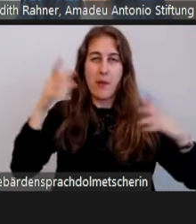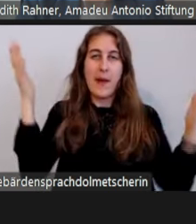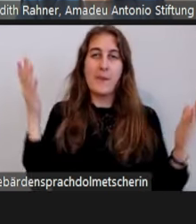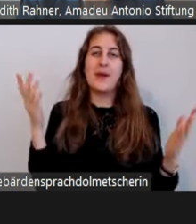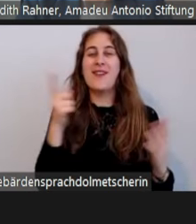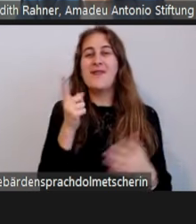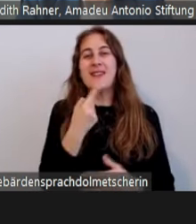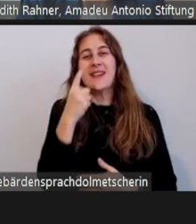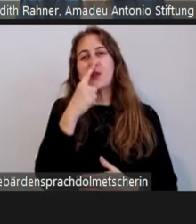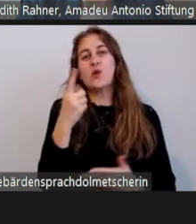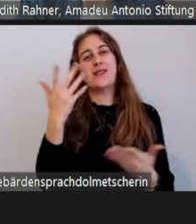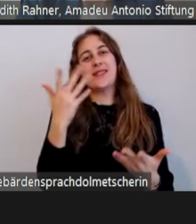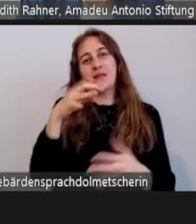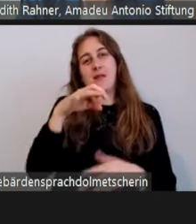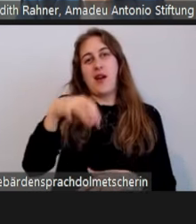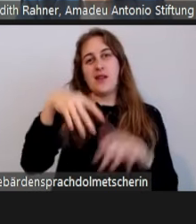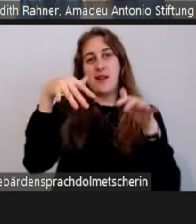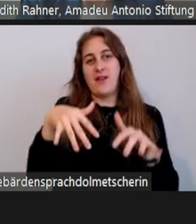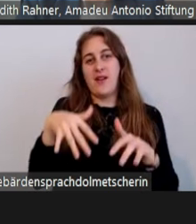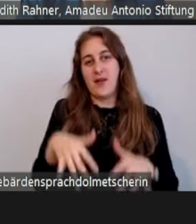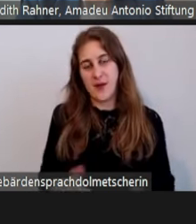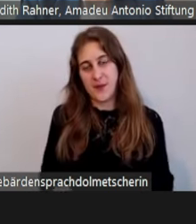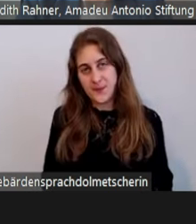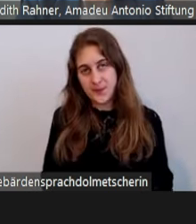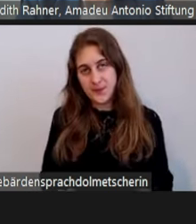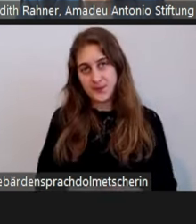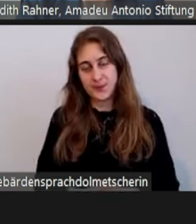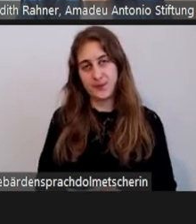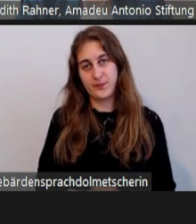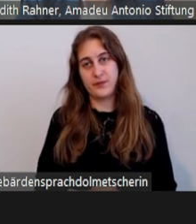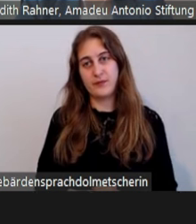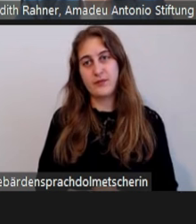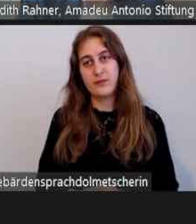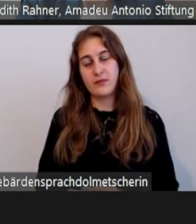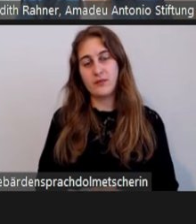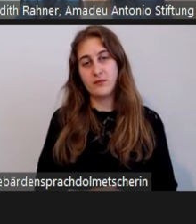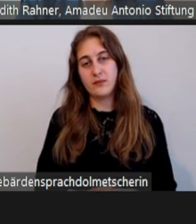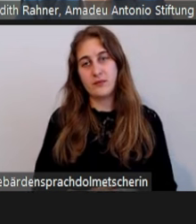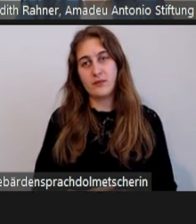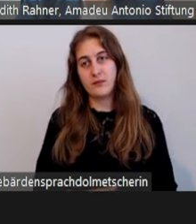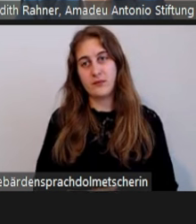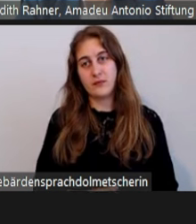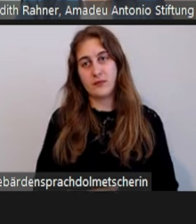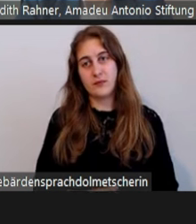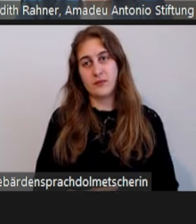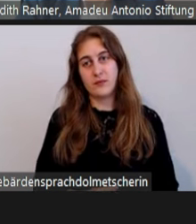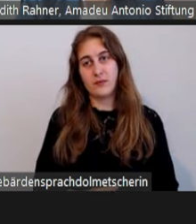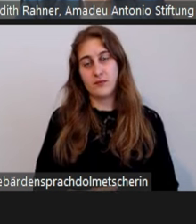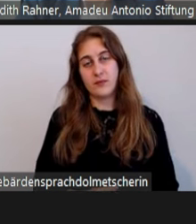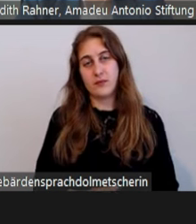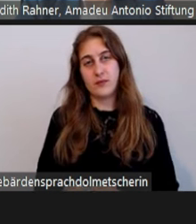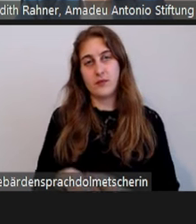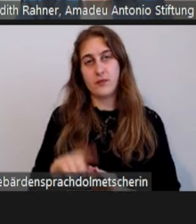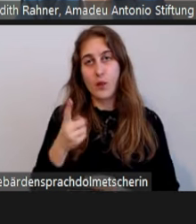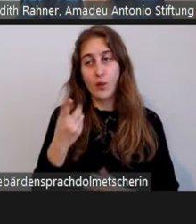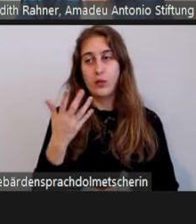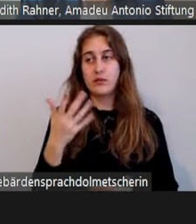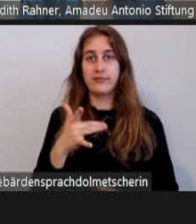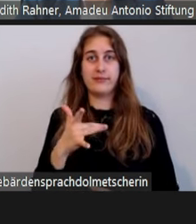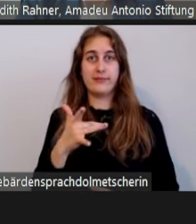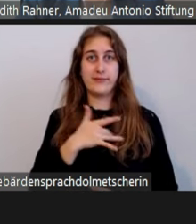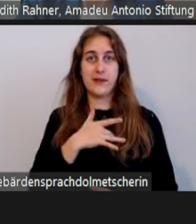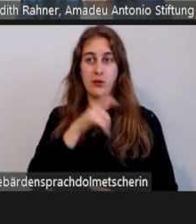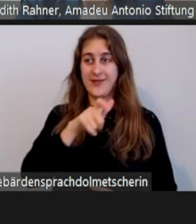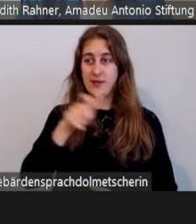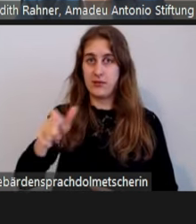quasi in dieser Logik geblieben von denen, wie sich quasi Betroffene an uns wenden und wie Vorfälle uns innerhalb